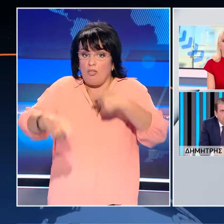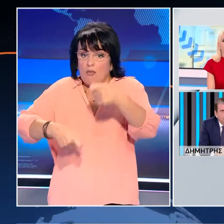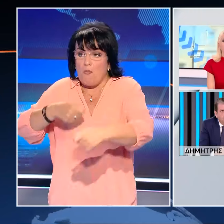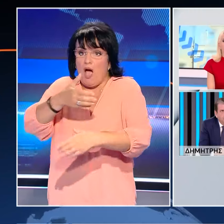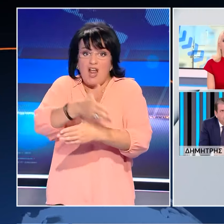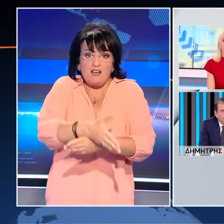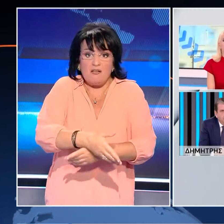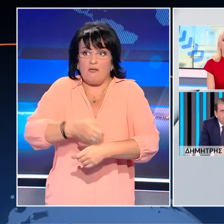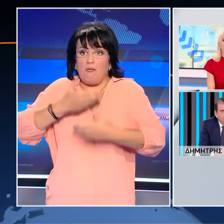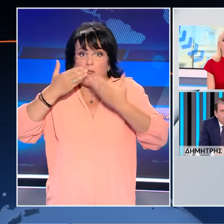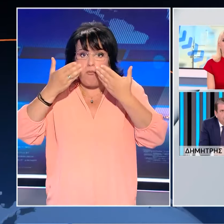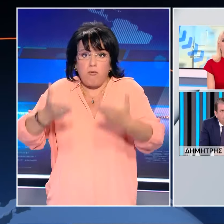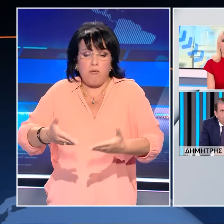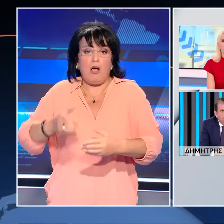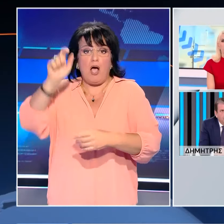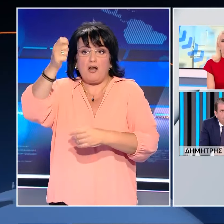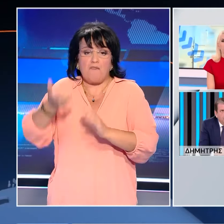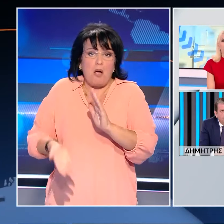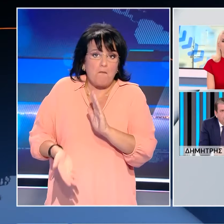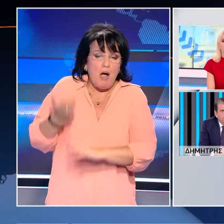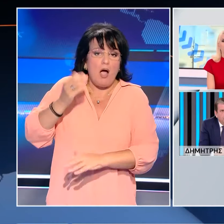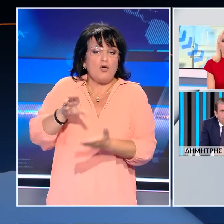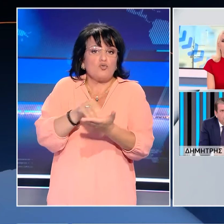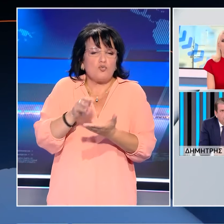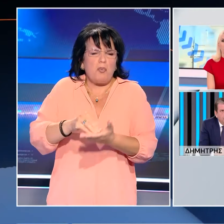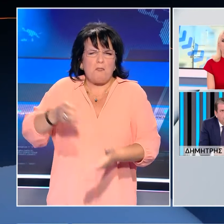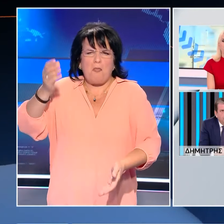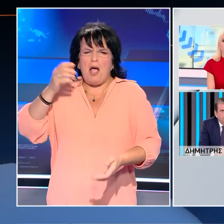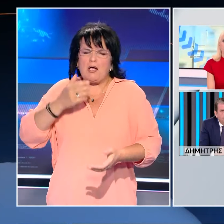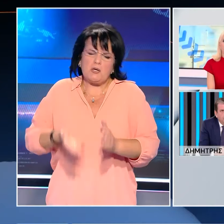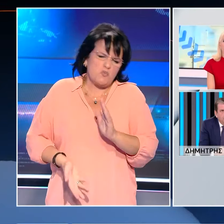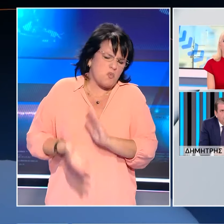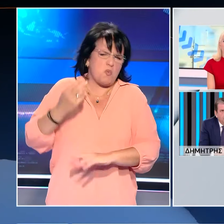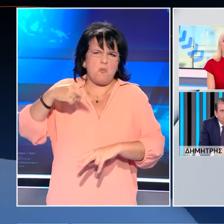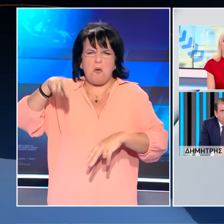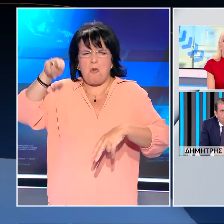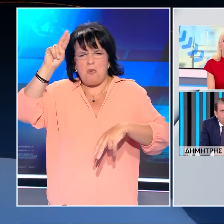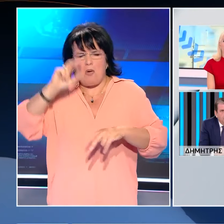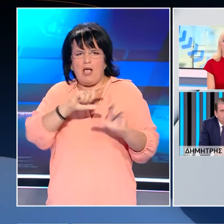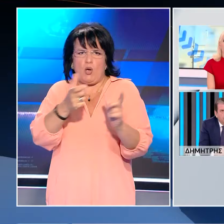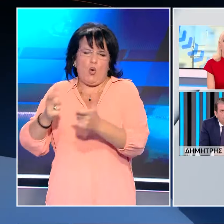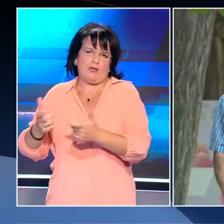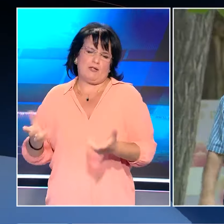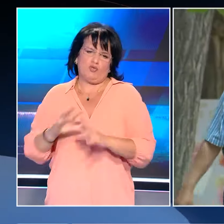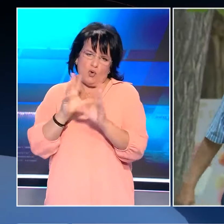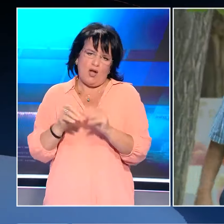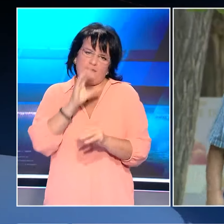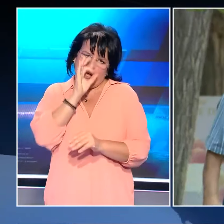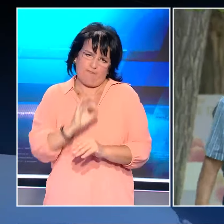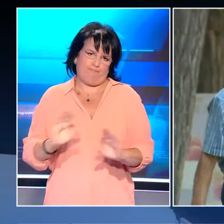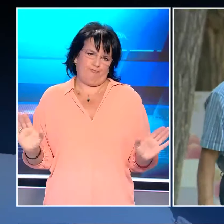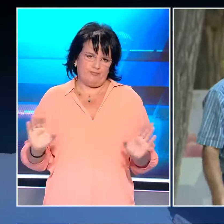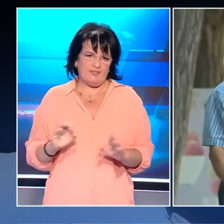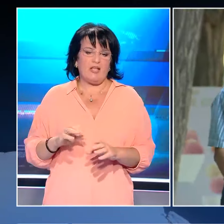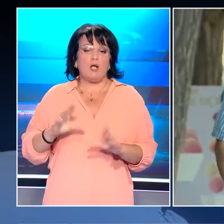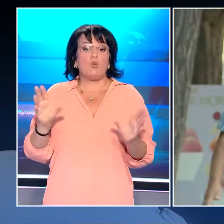ενίκιο. Πληρώνουμε πολύ υψηλό ρεύμα. Το σούπερ μάρκετ τσακίζει καθημερινά το μέσο πολίτη. Αυτή είναι η πραγματικότητα. Το καλάφ της